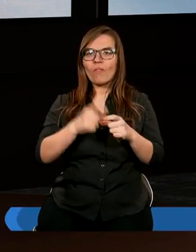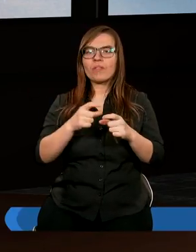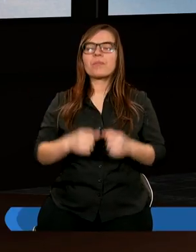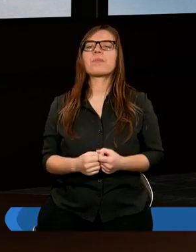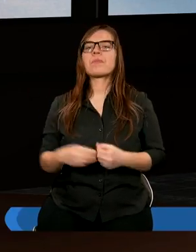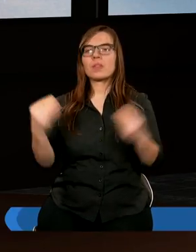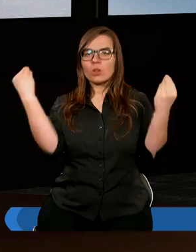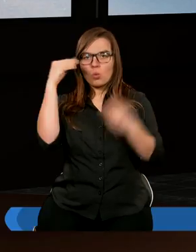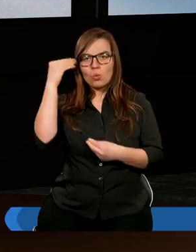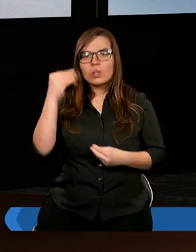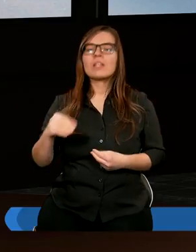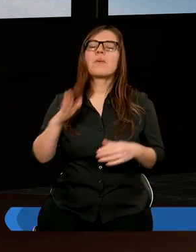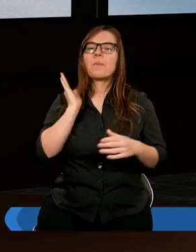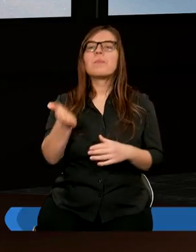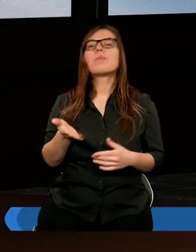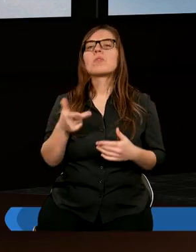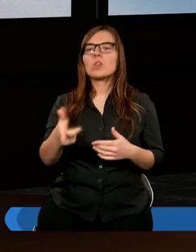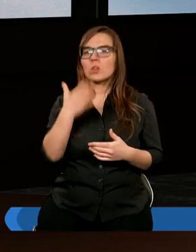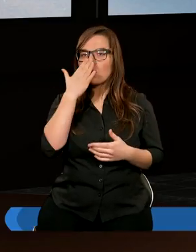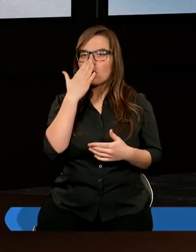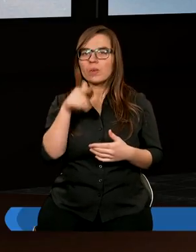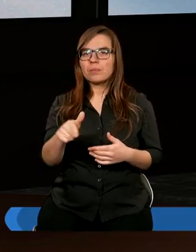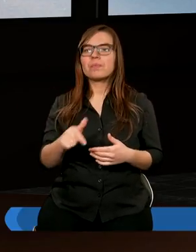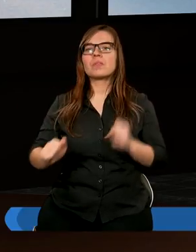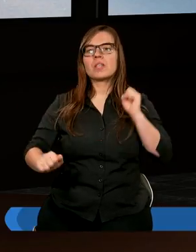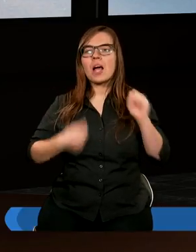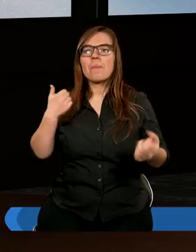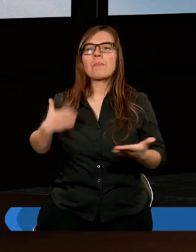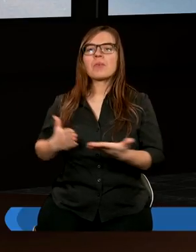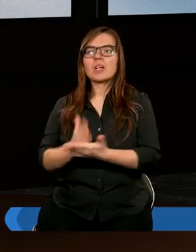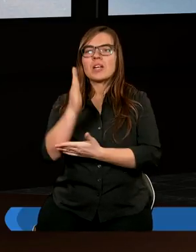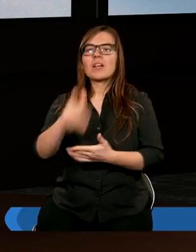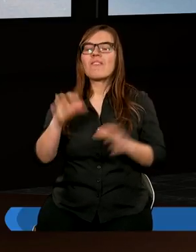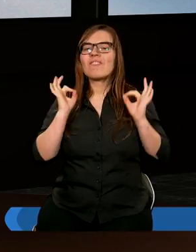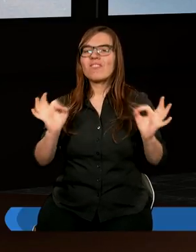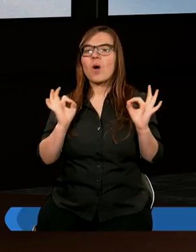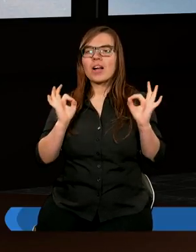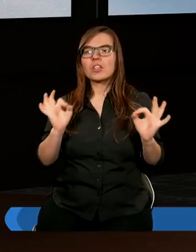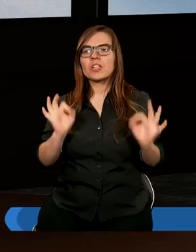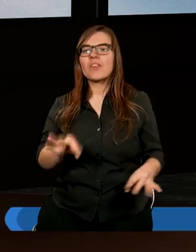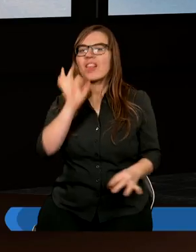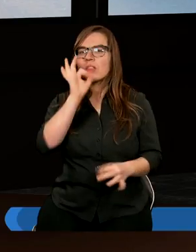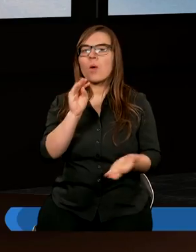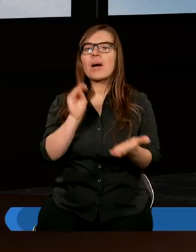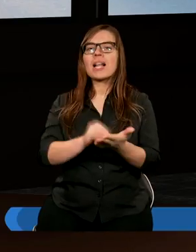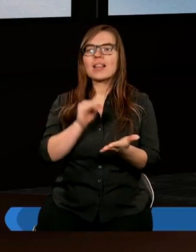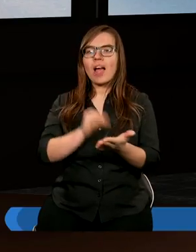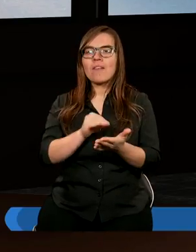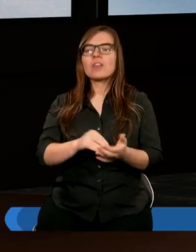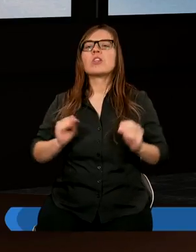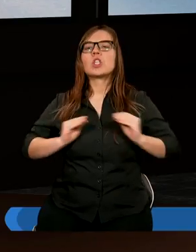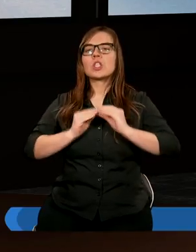Uczyć się będziemy o tym, ażeby poprzez właściwe, dobre nawyki